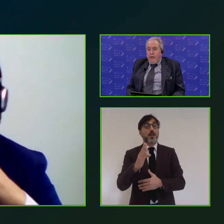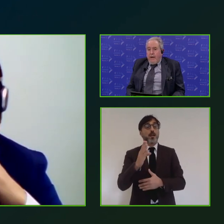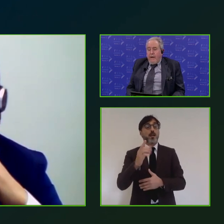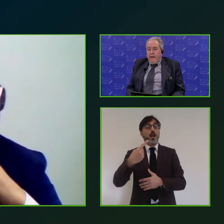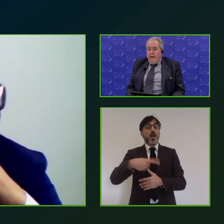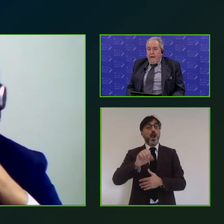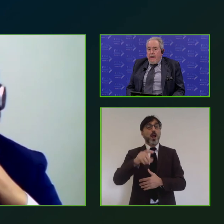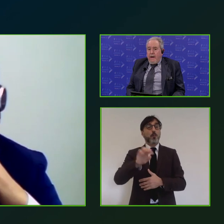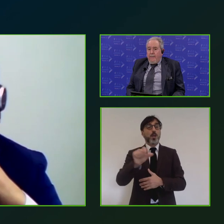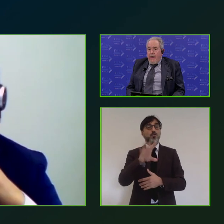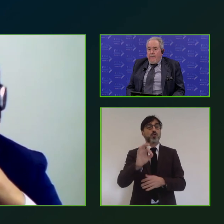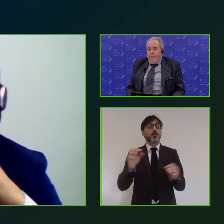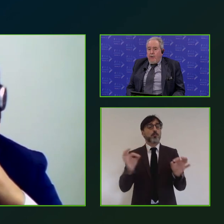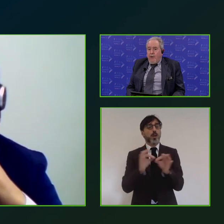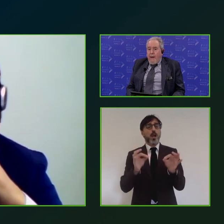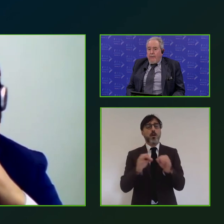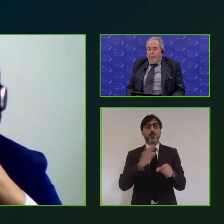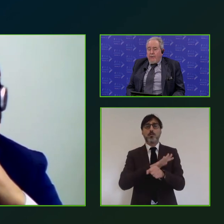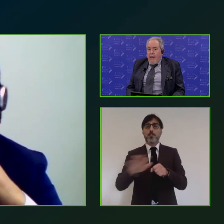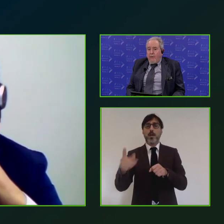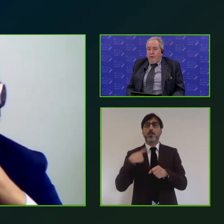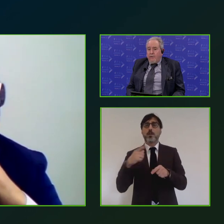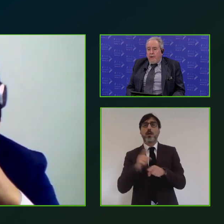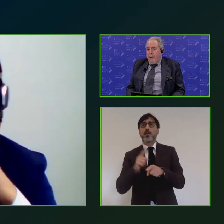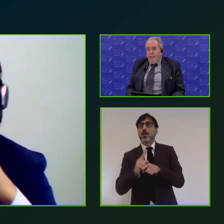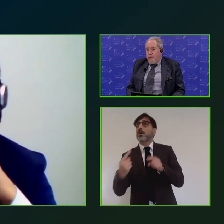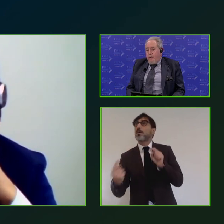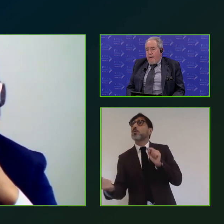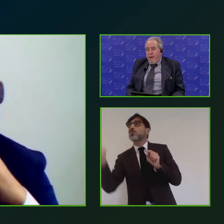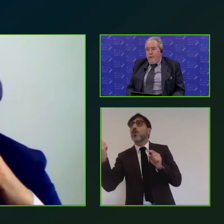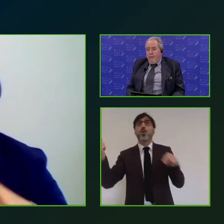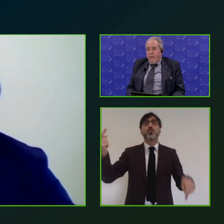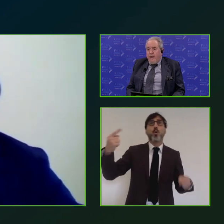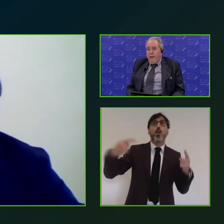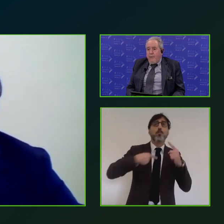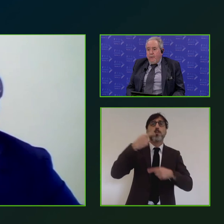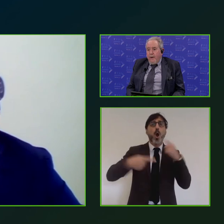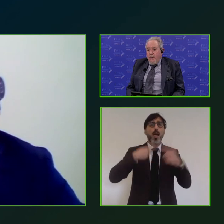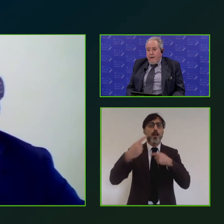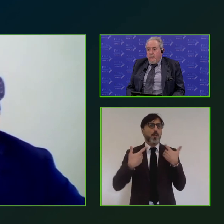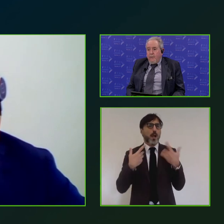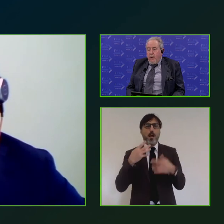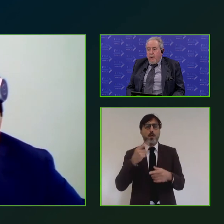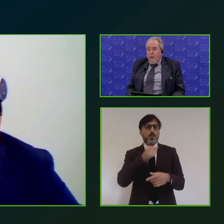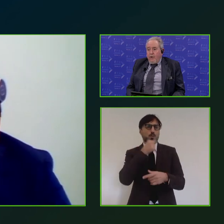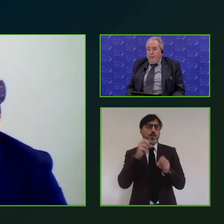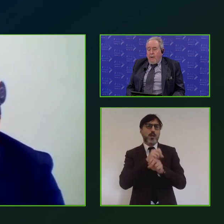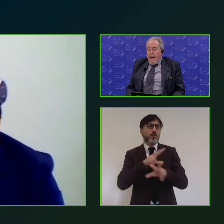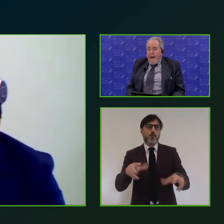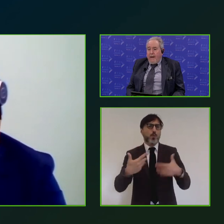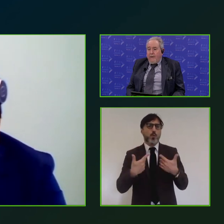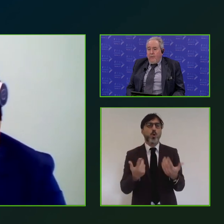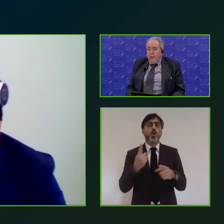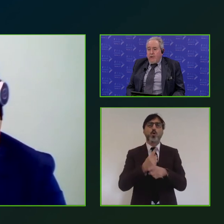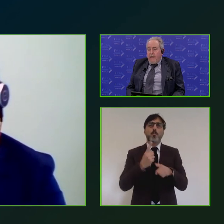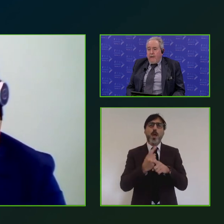d'accordo con lei la polemica bottom up top down ormai non tiene più in nessun modo dobbiamo